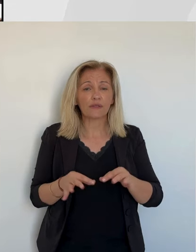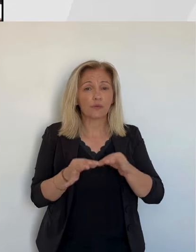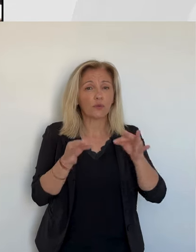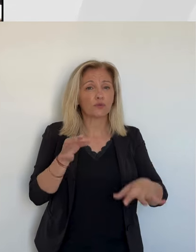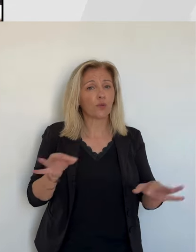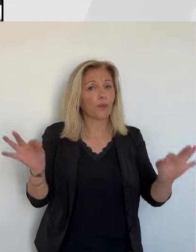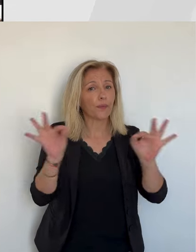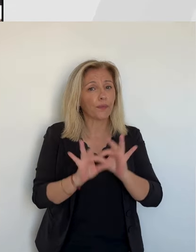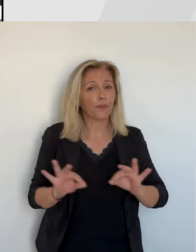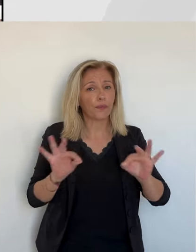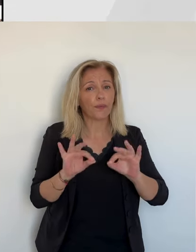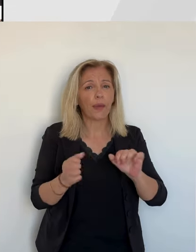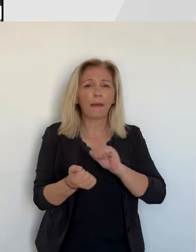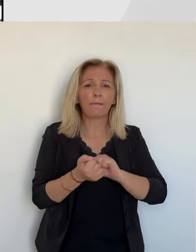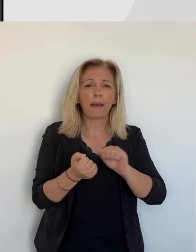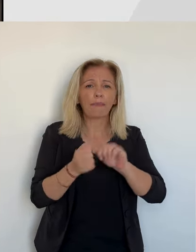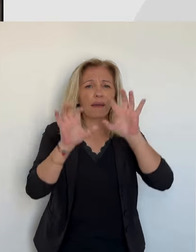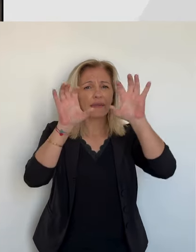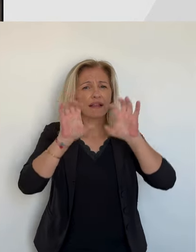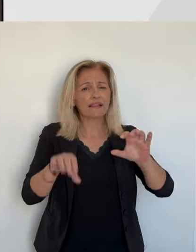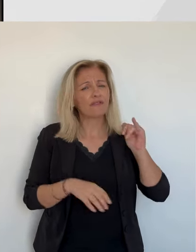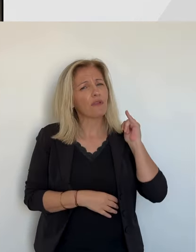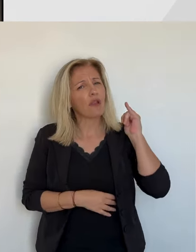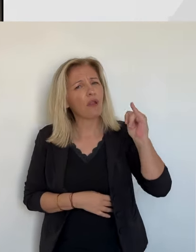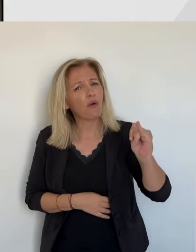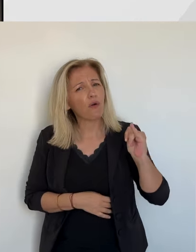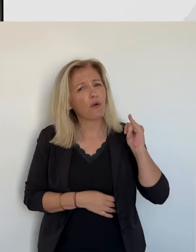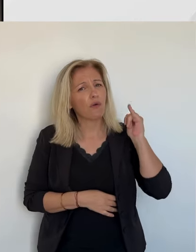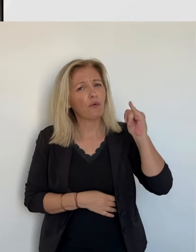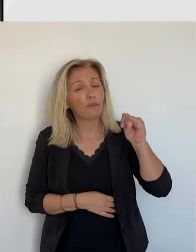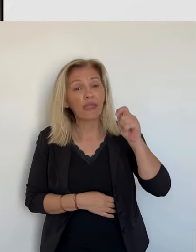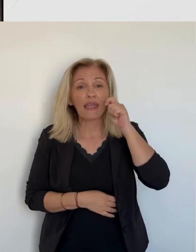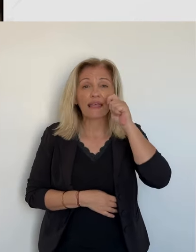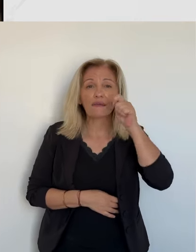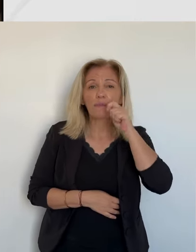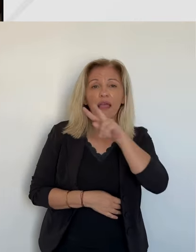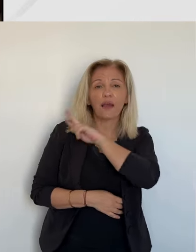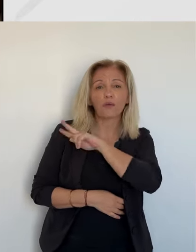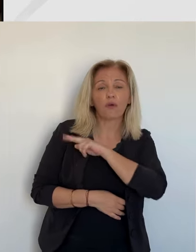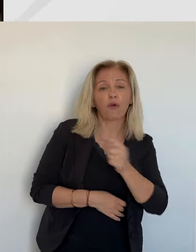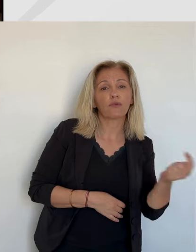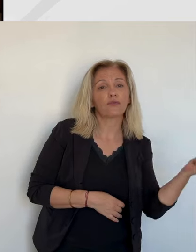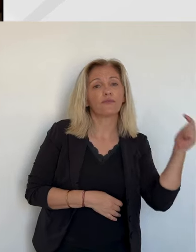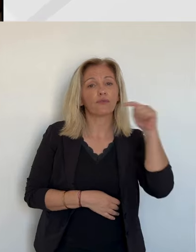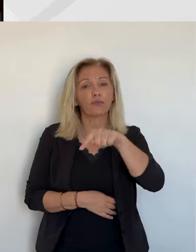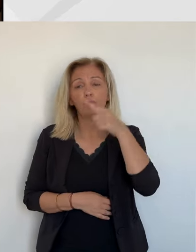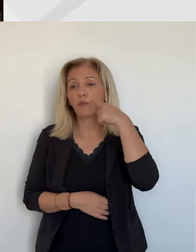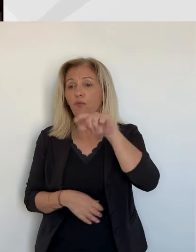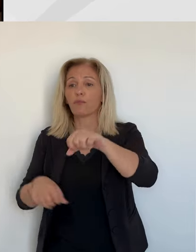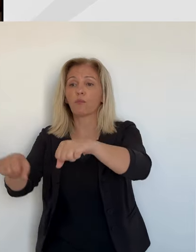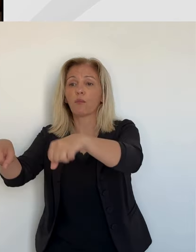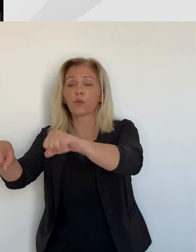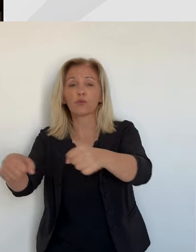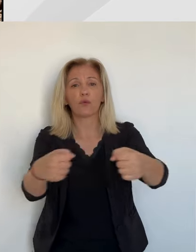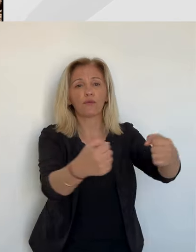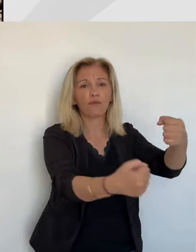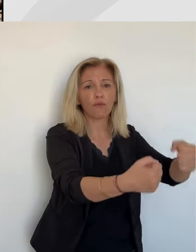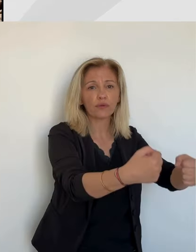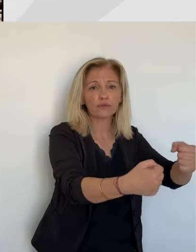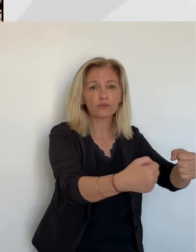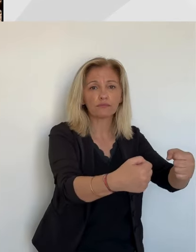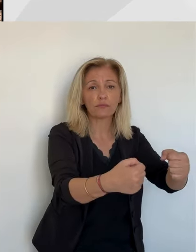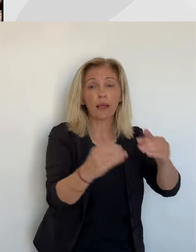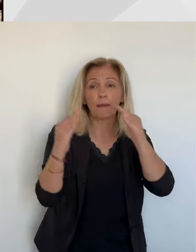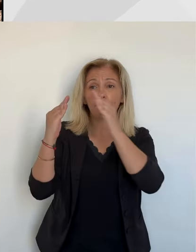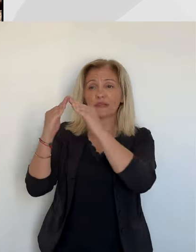trouvent sans grande solution et les dossiers administratifs peinent à avancer. Seul l'expert de l'assurance auto et moto s'est déplacé. Personne pour l'heure concernant la